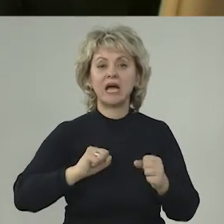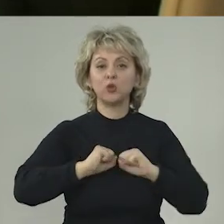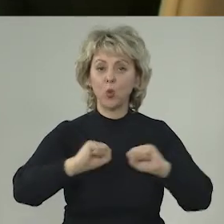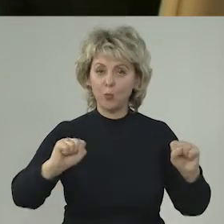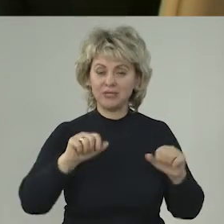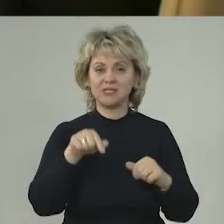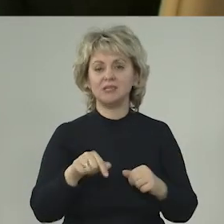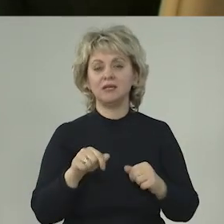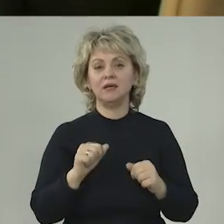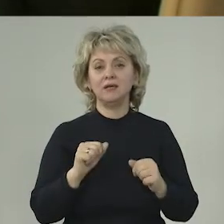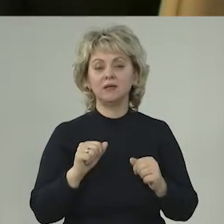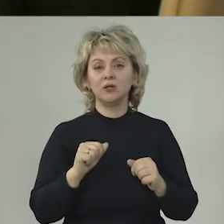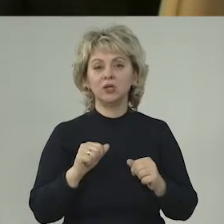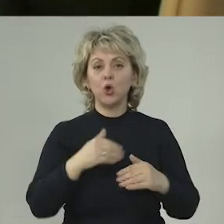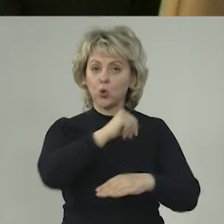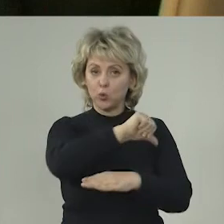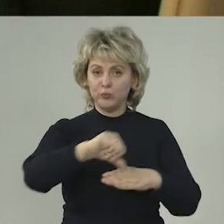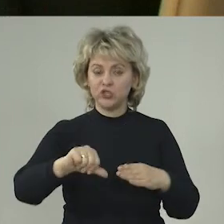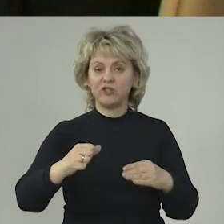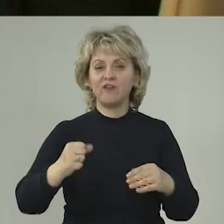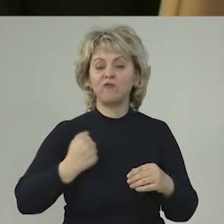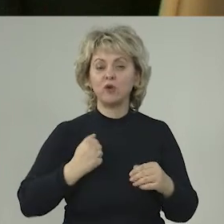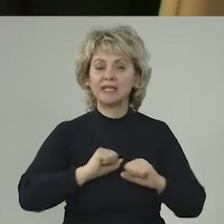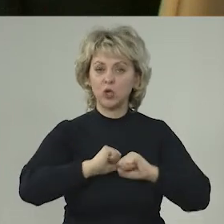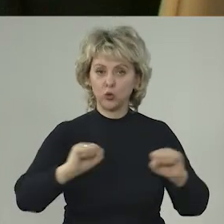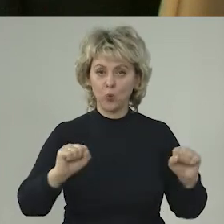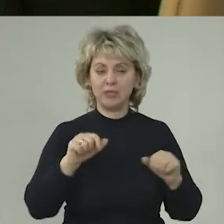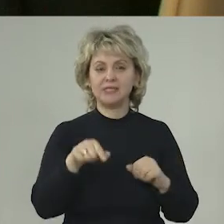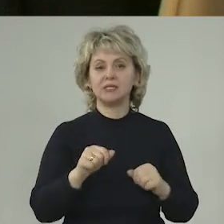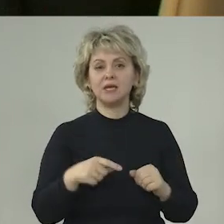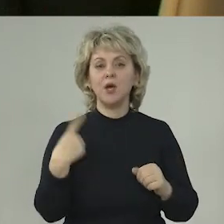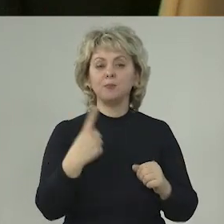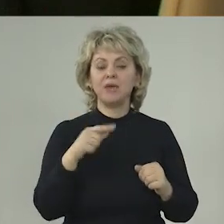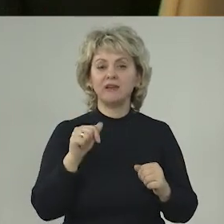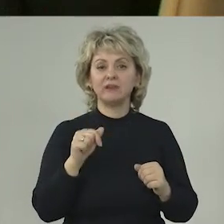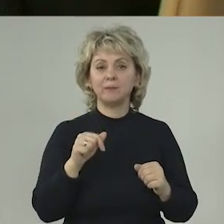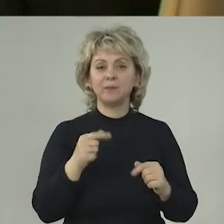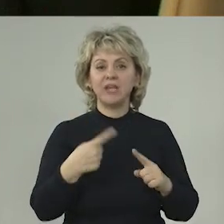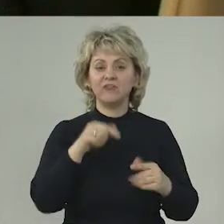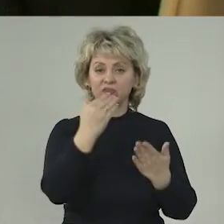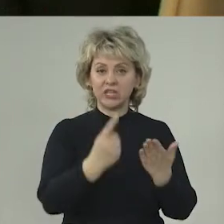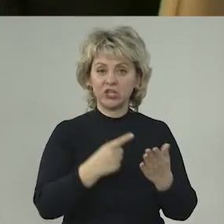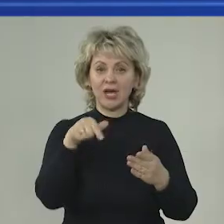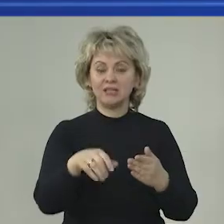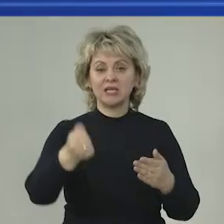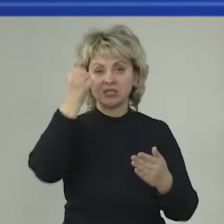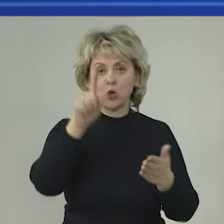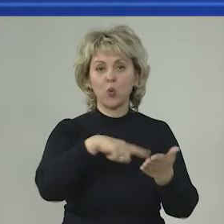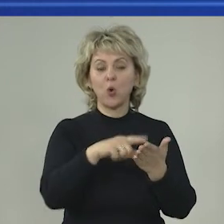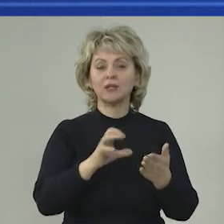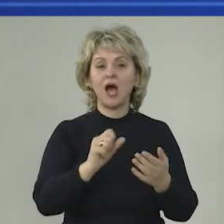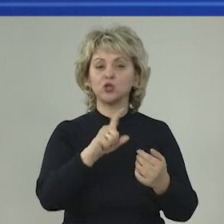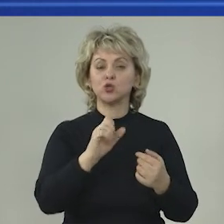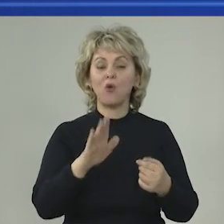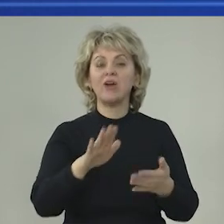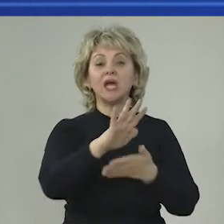доблести, рубежи воинской доблести. Первым, где будет установлена эта стела, будет город